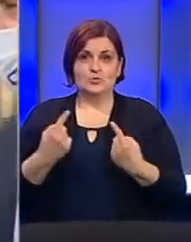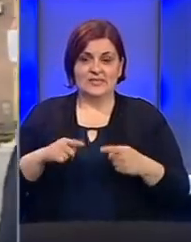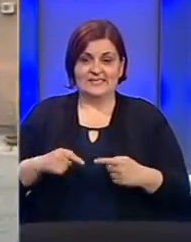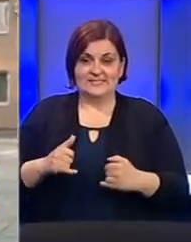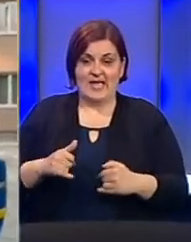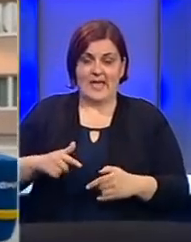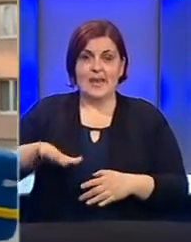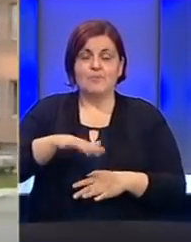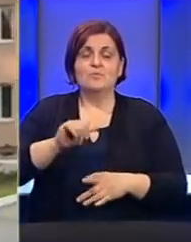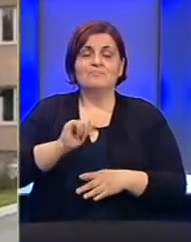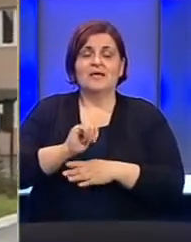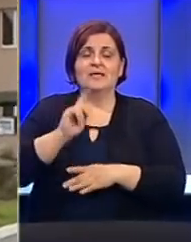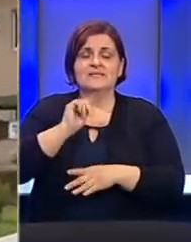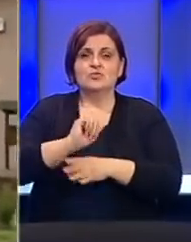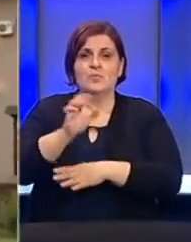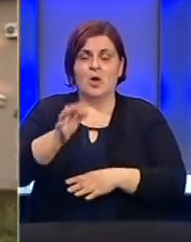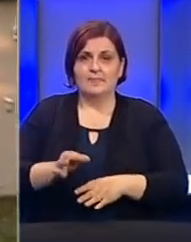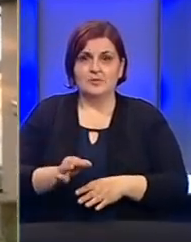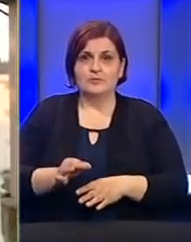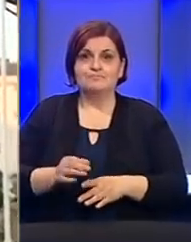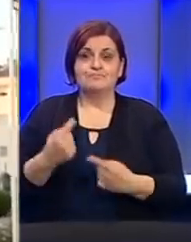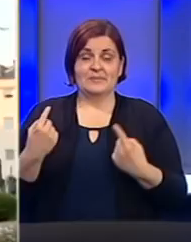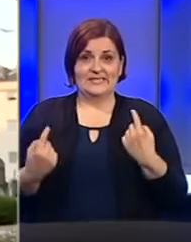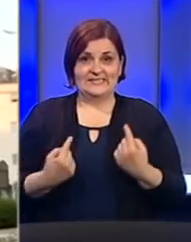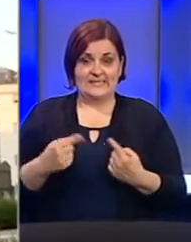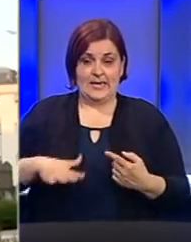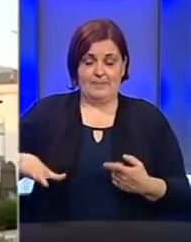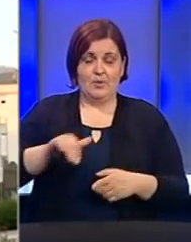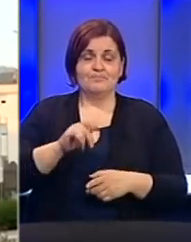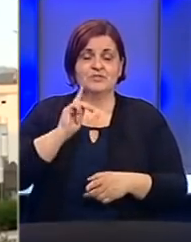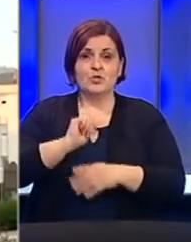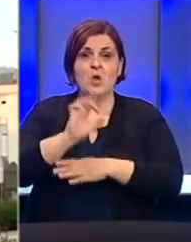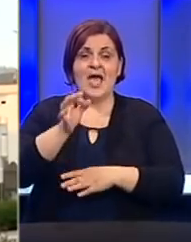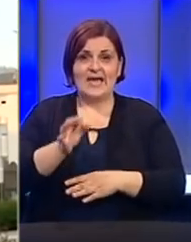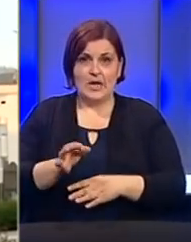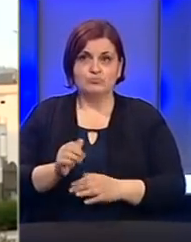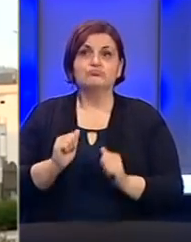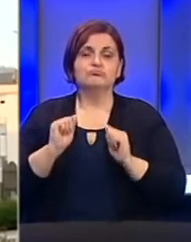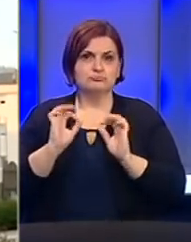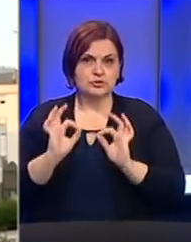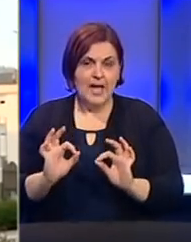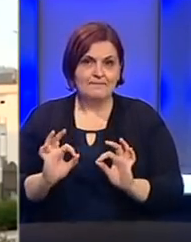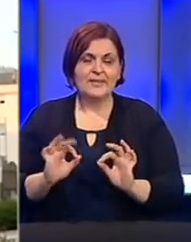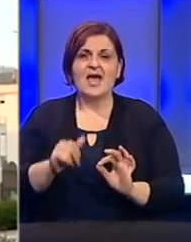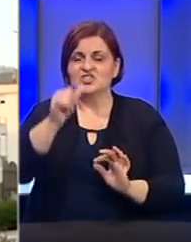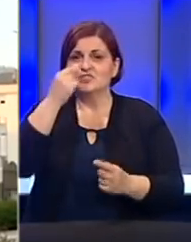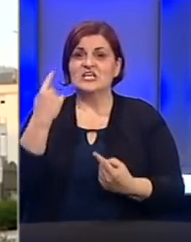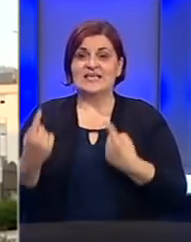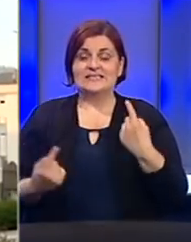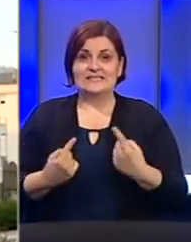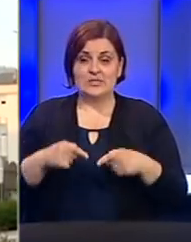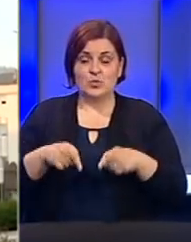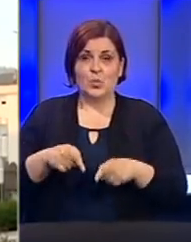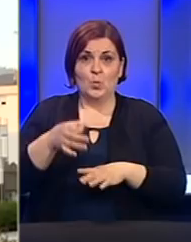području Zeničko-Dobojskog kantona? Epidemiološka situacija na području Zeničko-Dobojskog kantona je stabilna. Što se tiče situacije